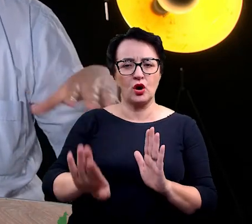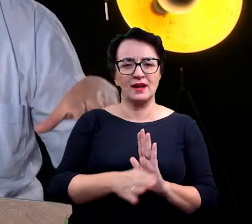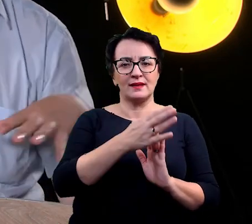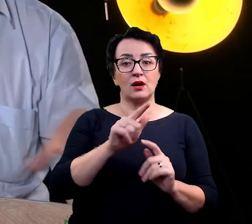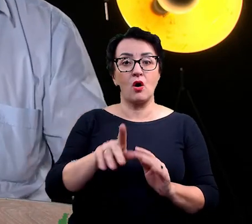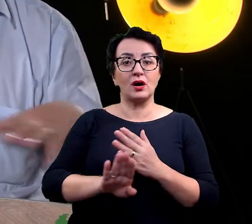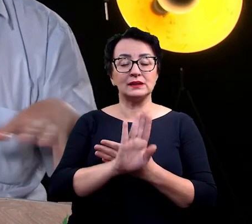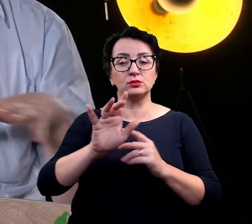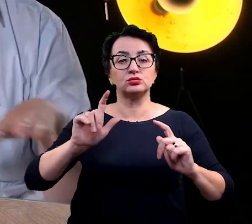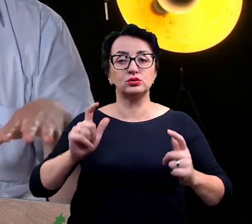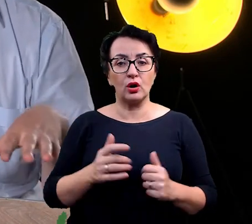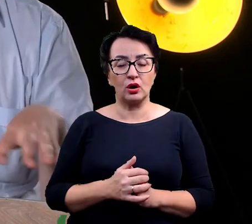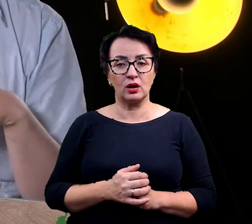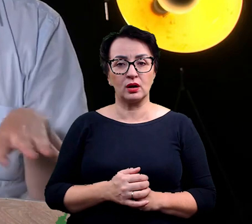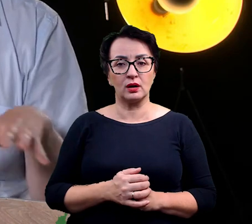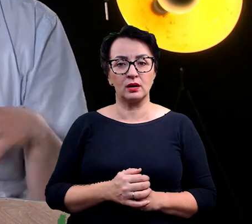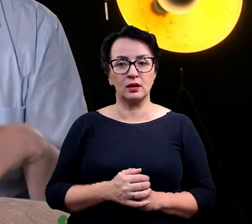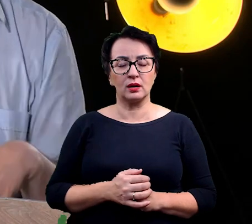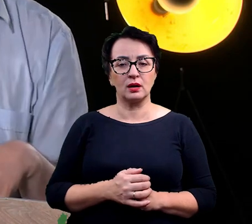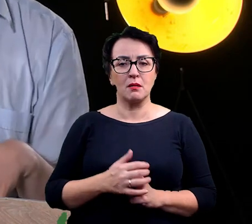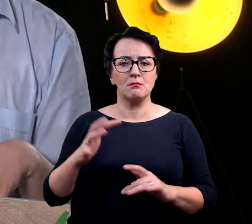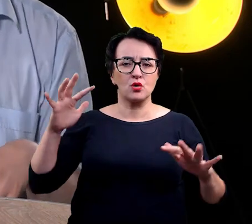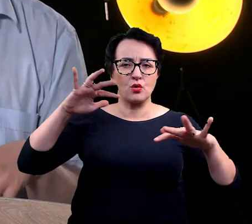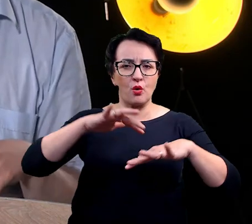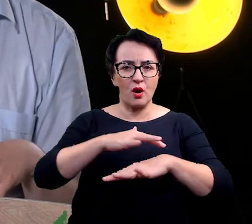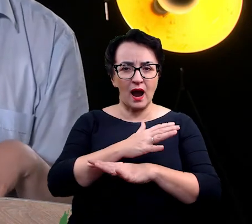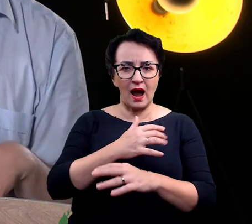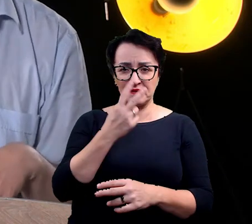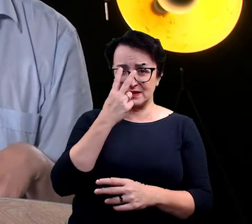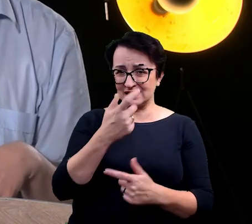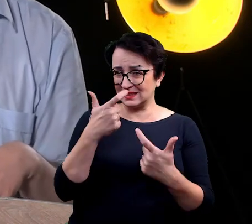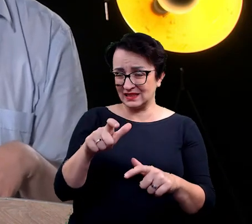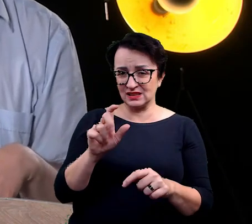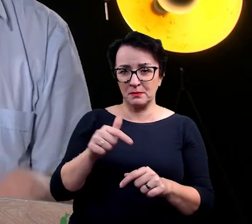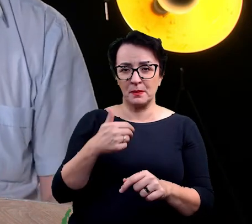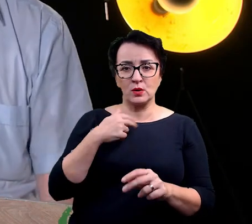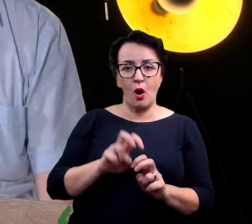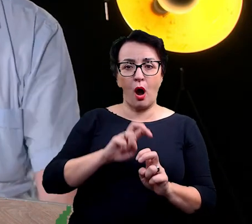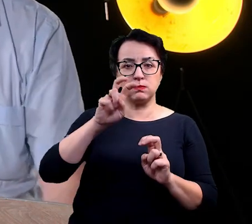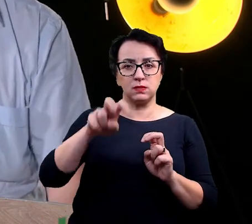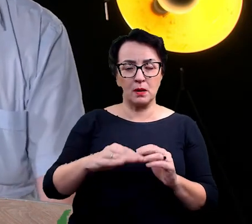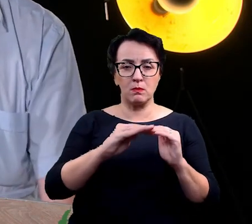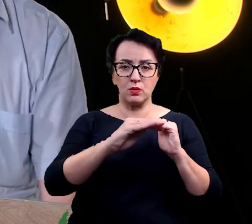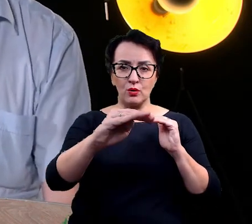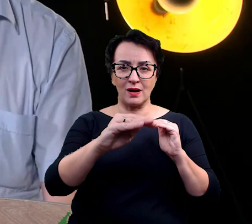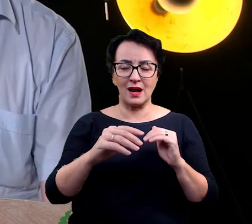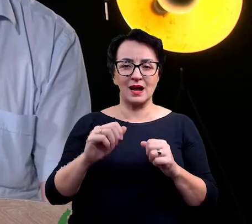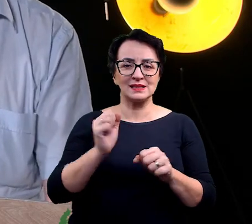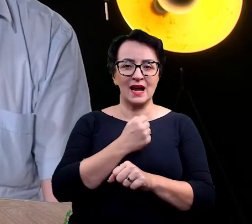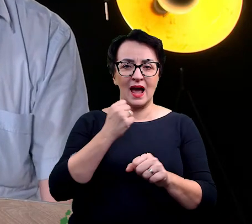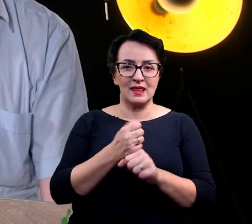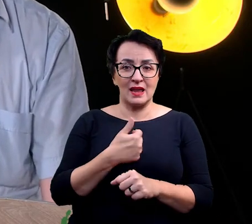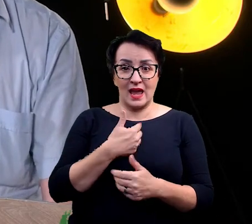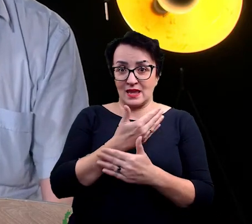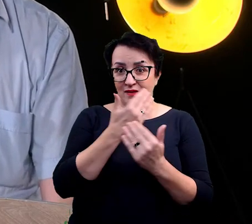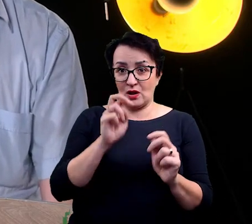przyszła dosyć duża mgła, nie za bardzo widziałem, trzeba było zeskoczyć jakby z takiej półki skalnej. I teraz nie wiedziałem, czy wykonać ten skok, czy